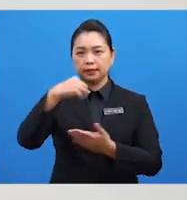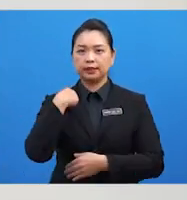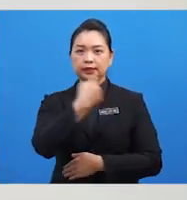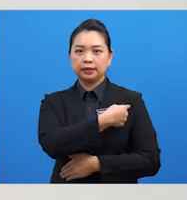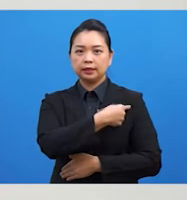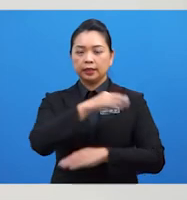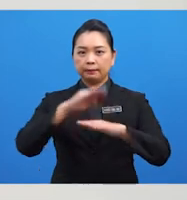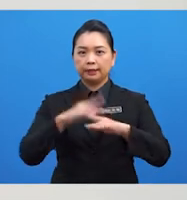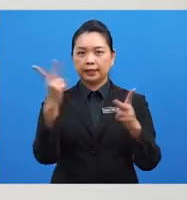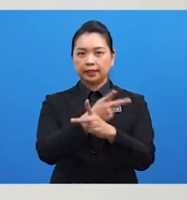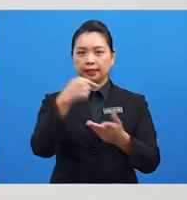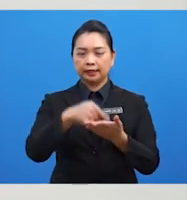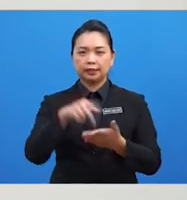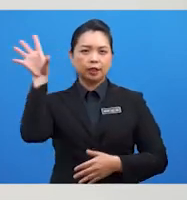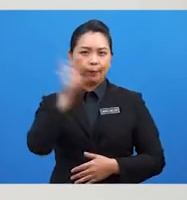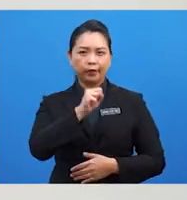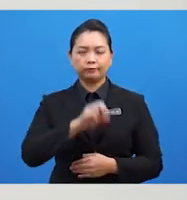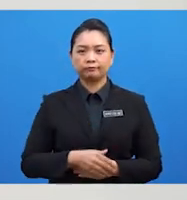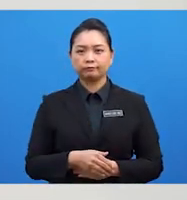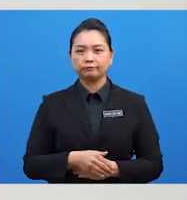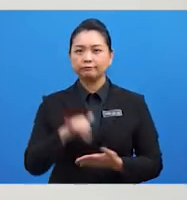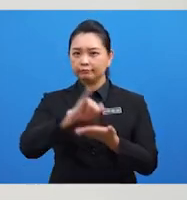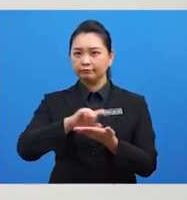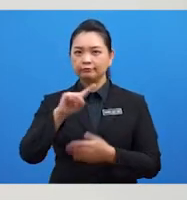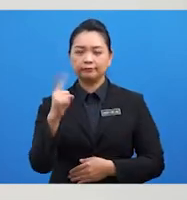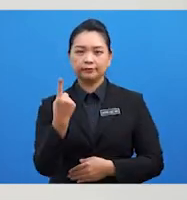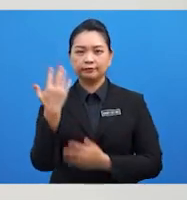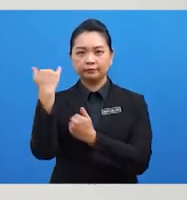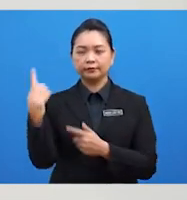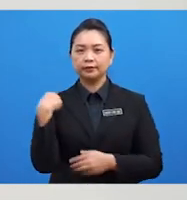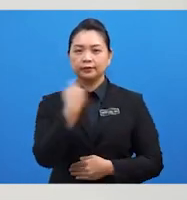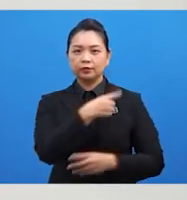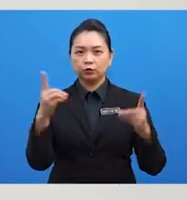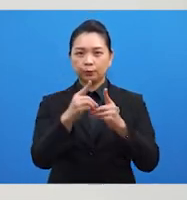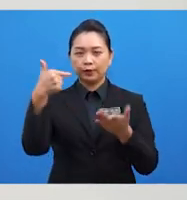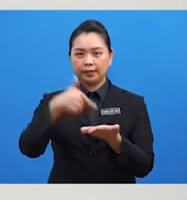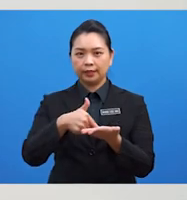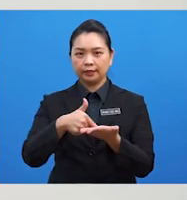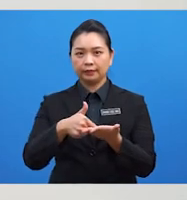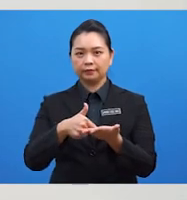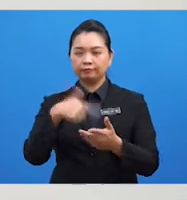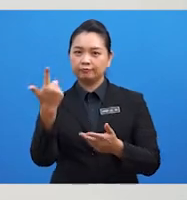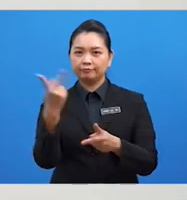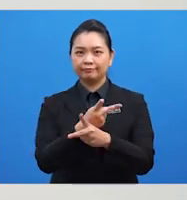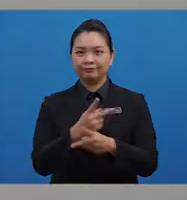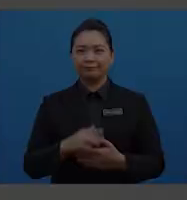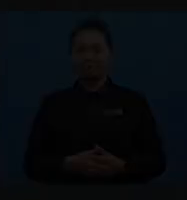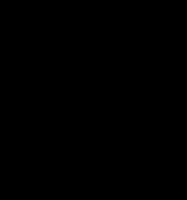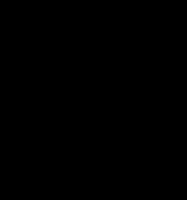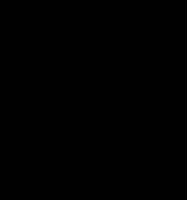kita pada kali ini tercapai sekian moga kita berjumpa lagi pada sesi yang akan datang